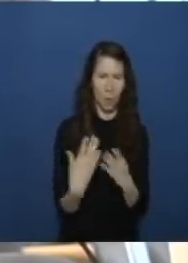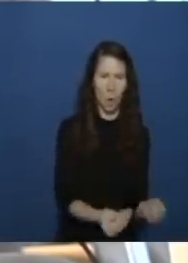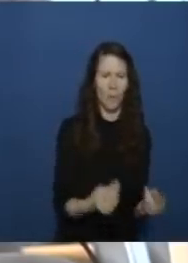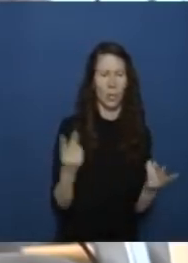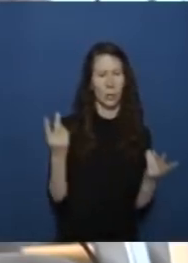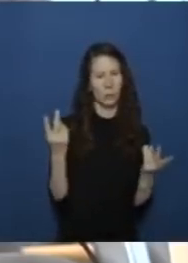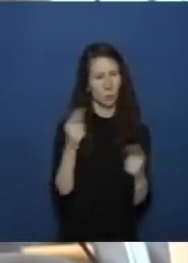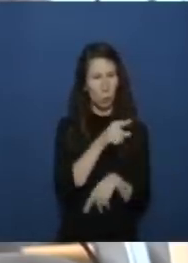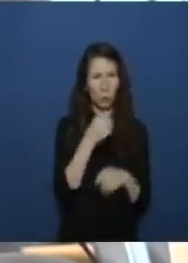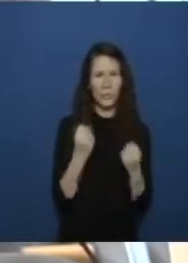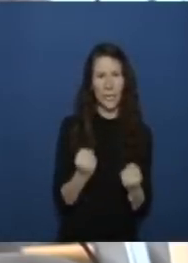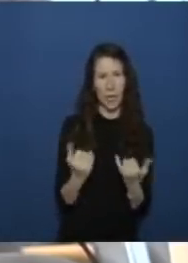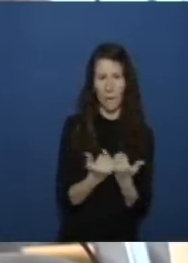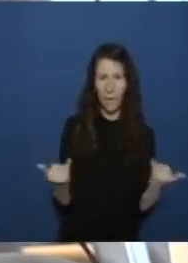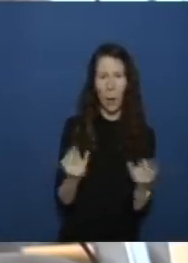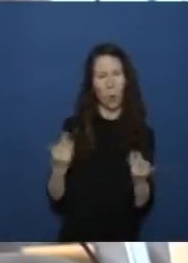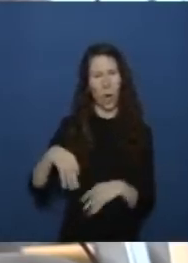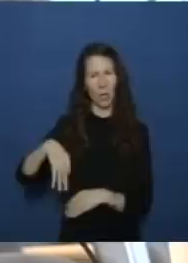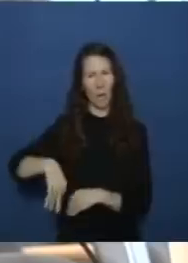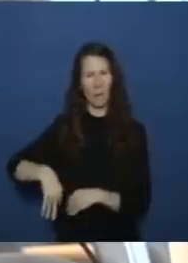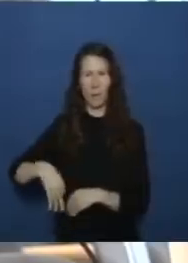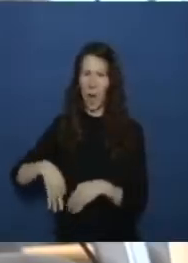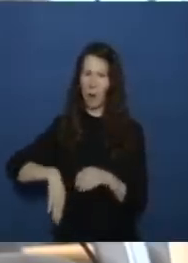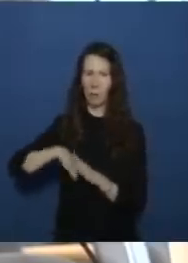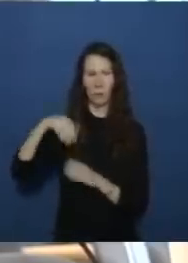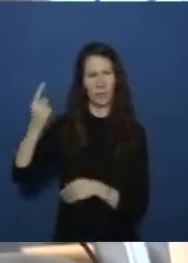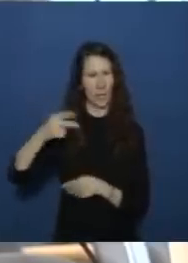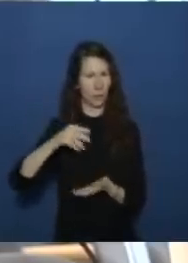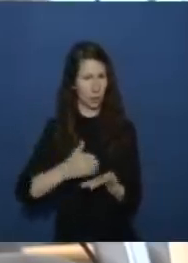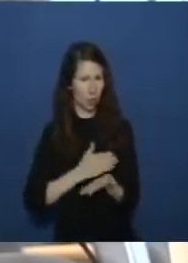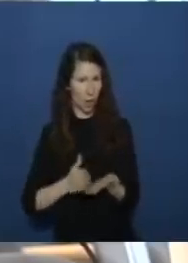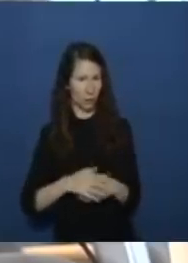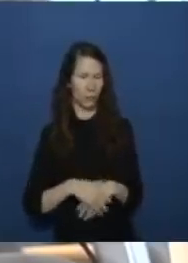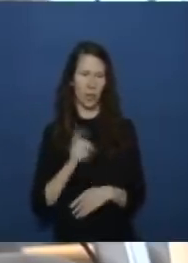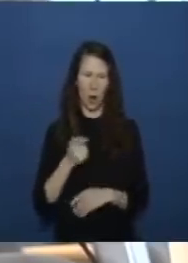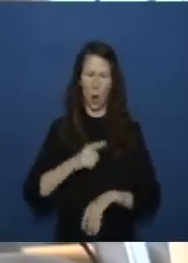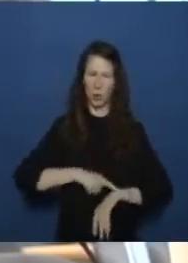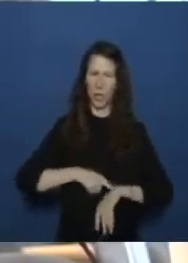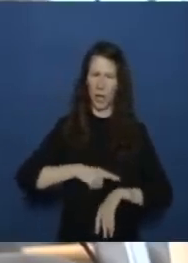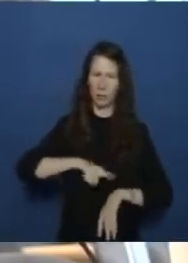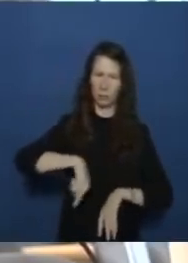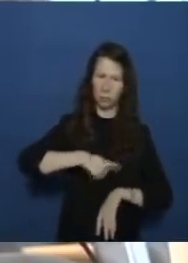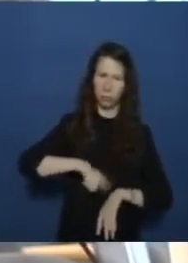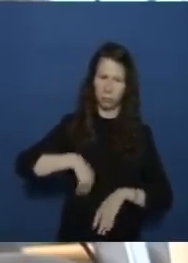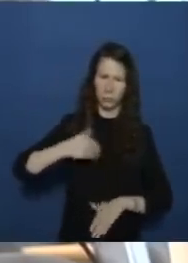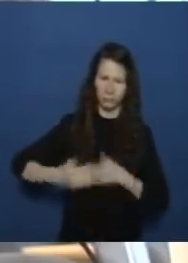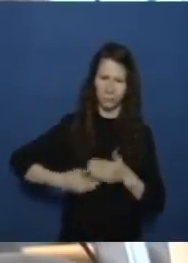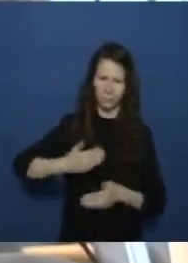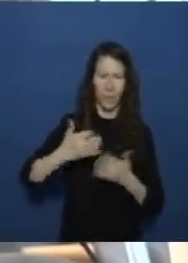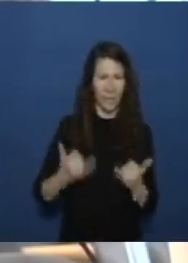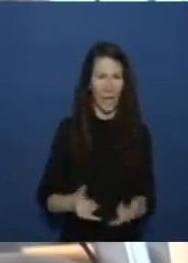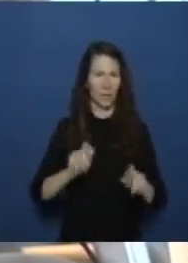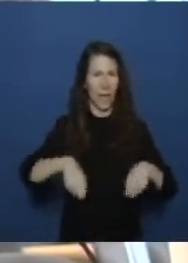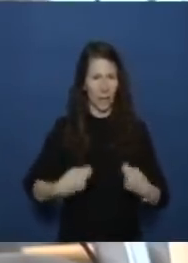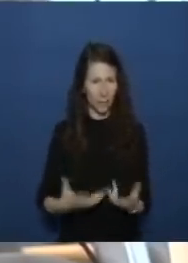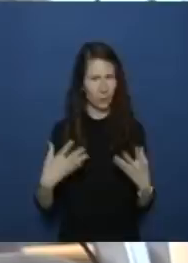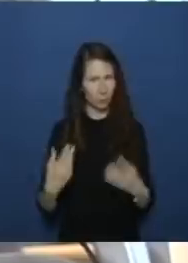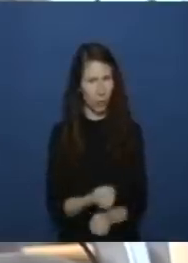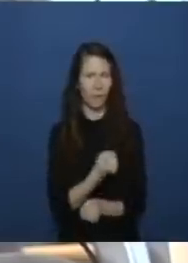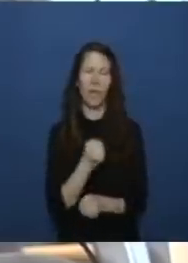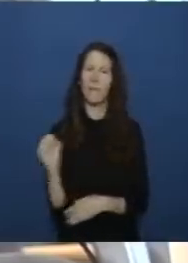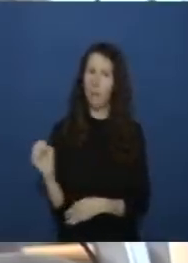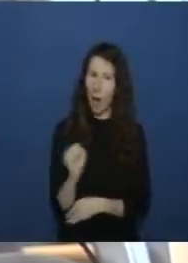noch eine weitere frage es hatte jetzt relativ lange gedauert dass es jetzt zu diesem ergebnis gekommen hat hängt es auch mit